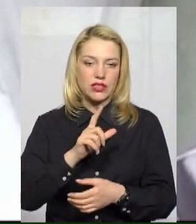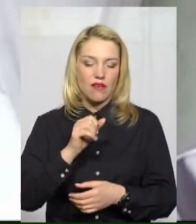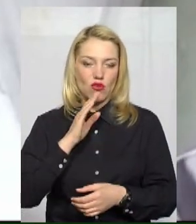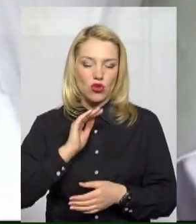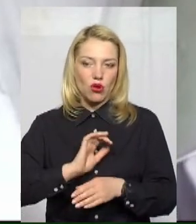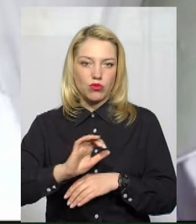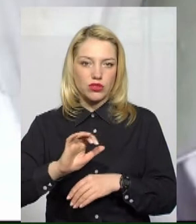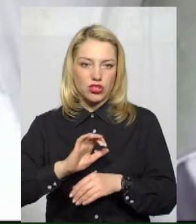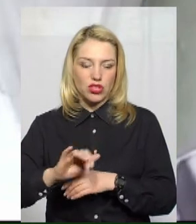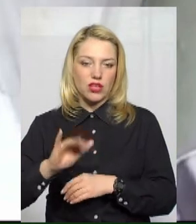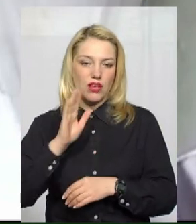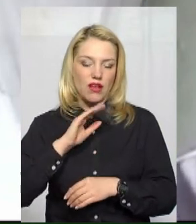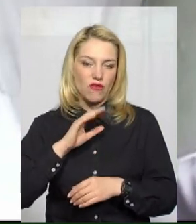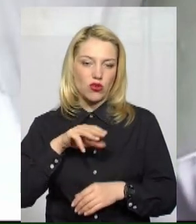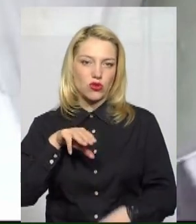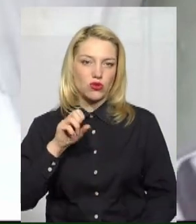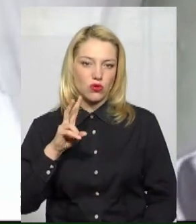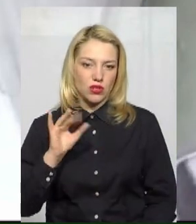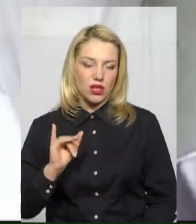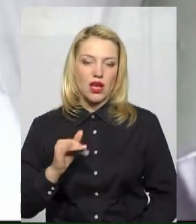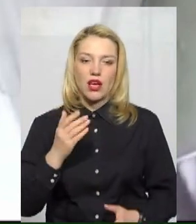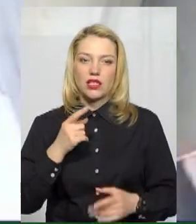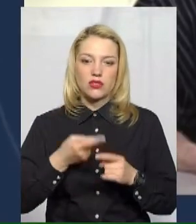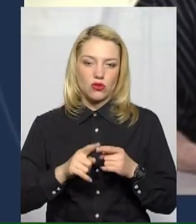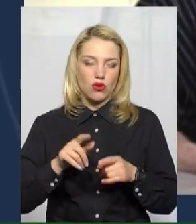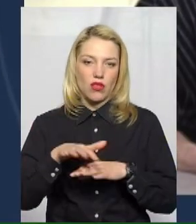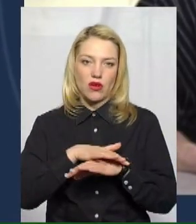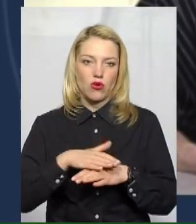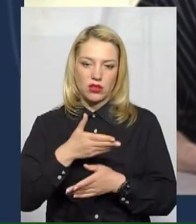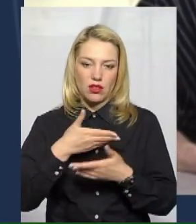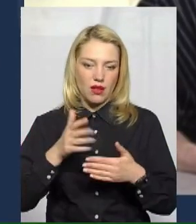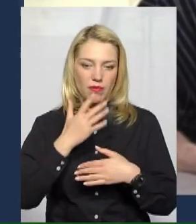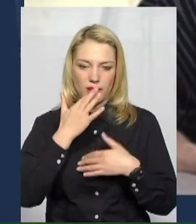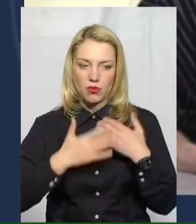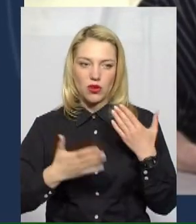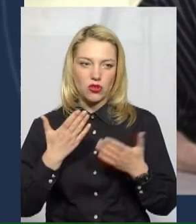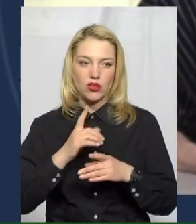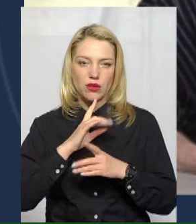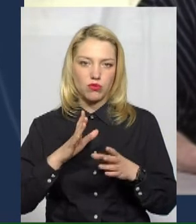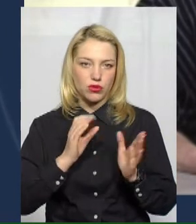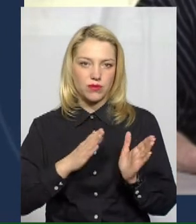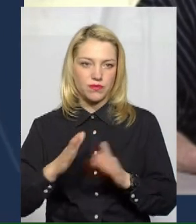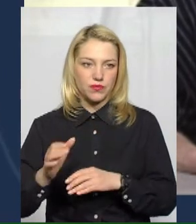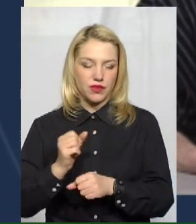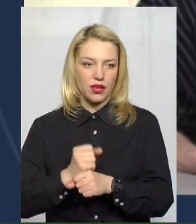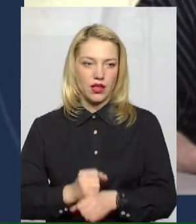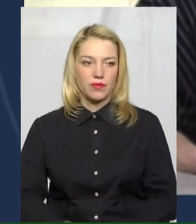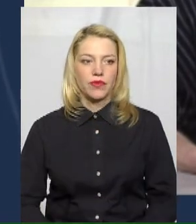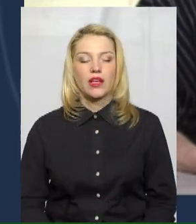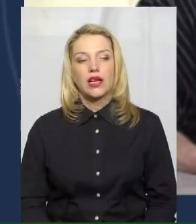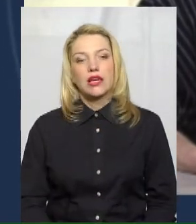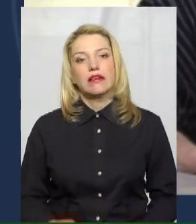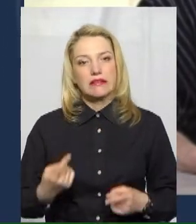ніхто не пробачить, якщо ми цього не будемо забезпечити. Ця чотириденка, вона позначилась на рівні зарплат ваших